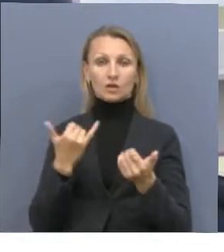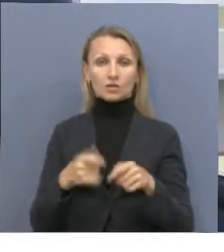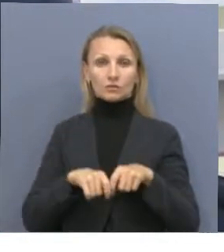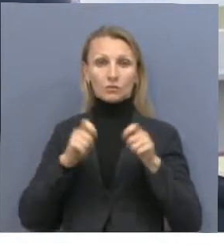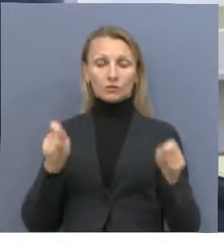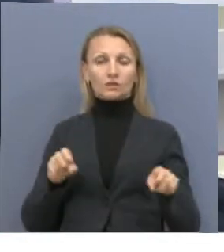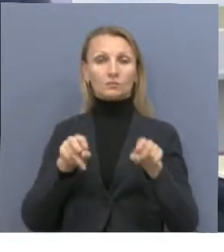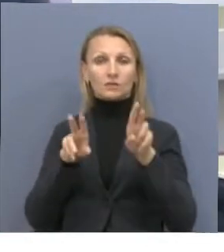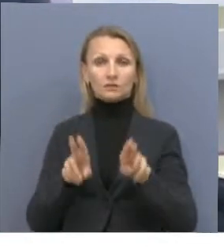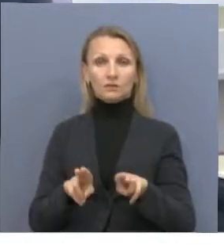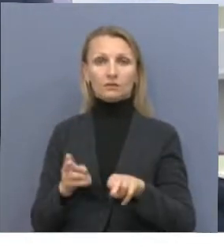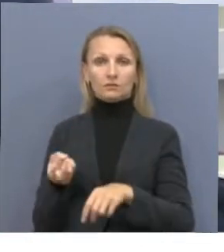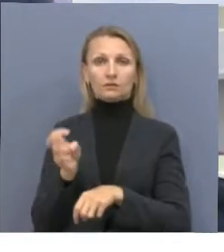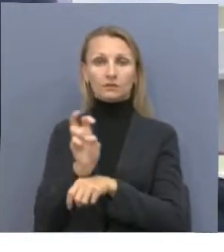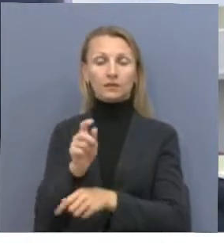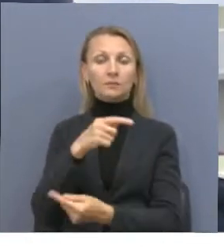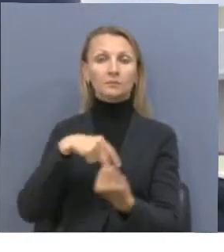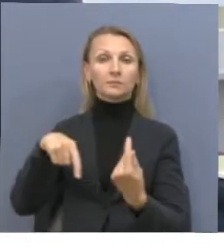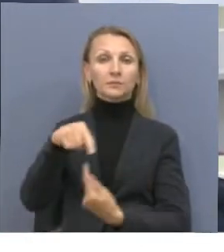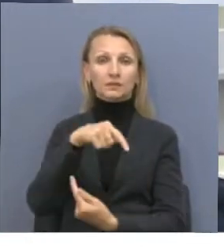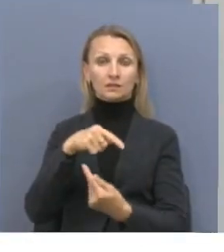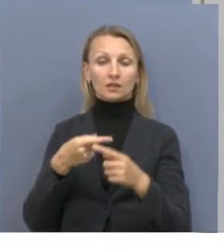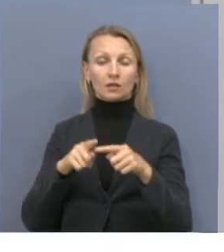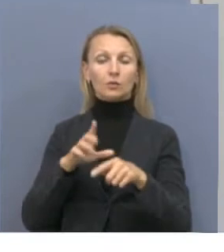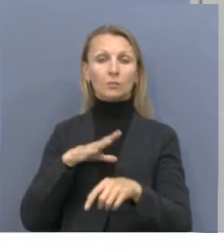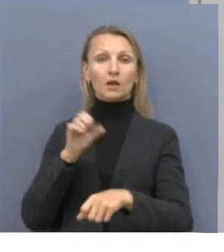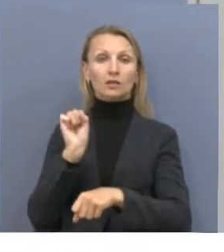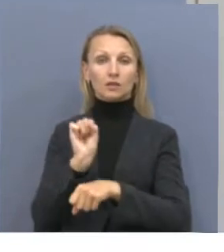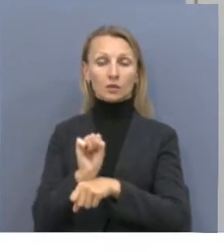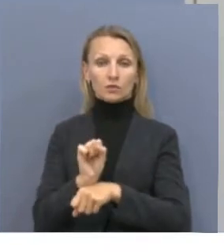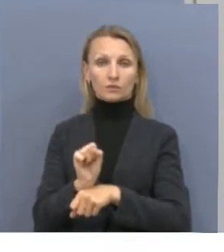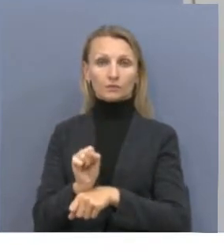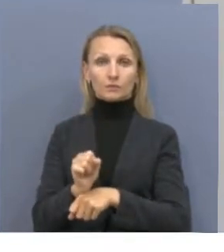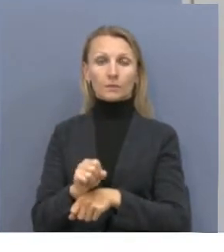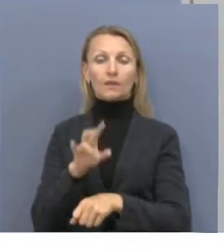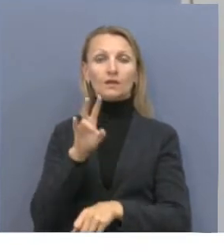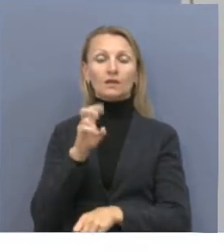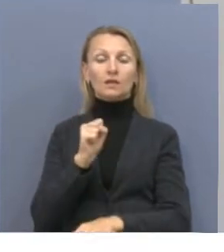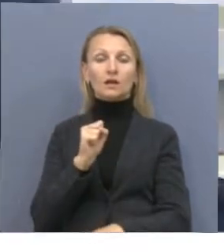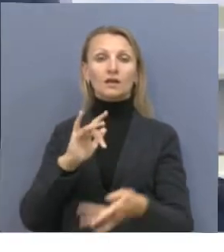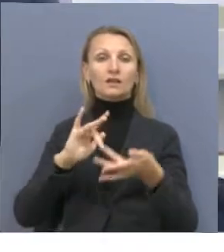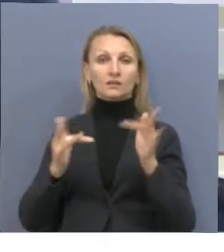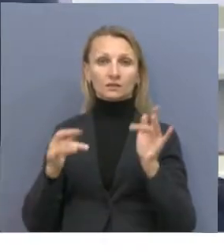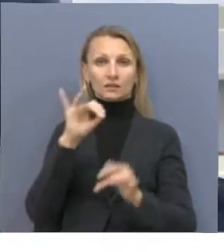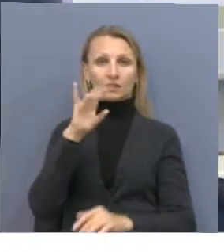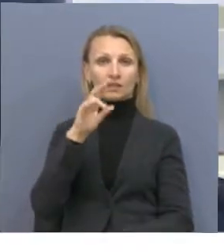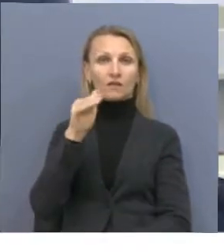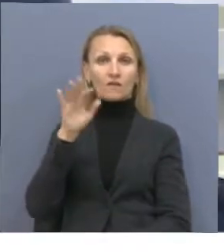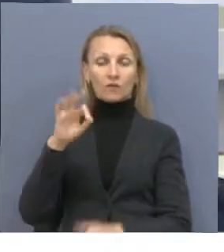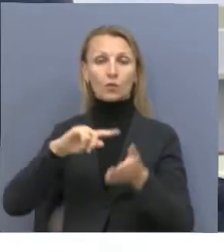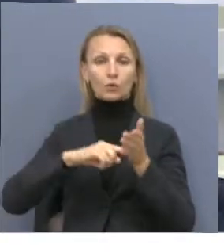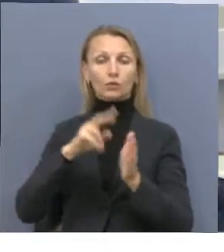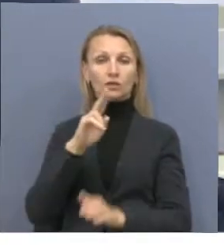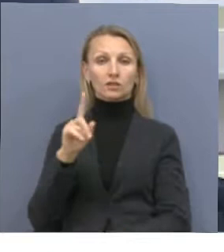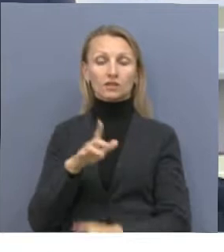вопросов. Предприниматель, субъект бизнеса, который был приостановлен, он заходит на платформу «Инфоказахстан.кз», подает